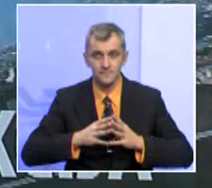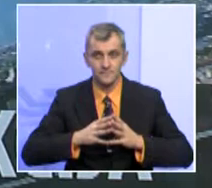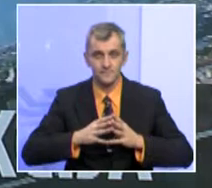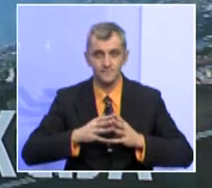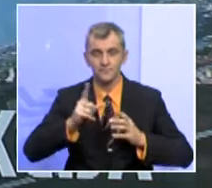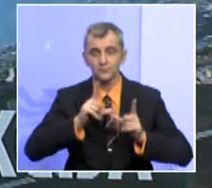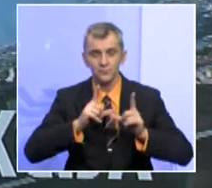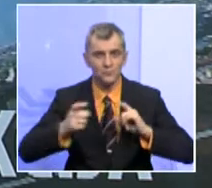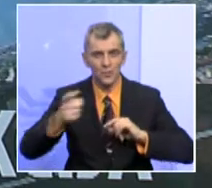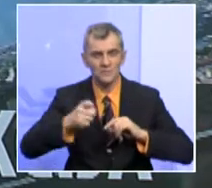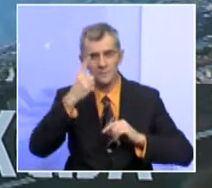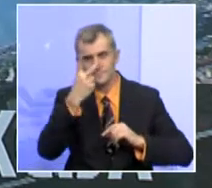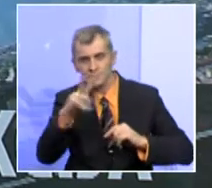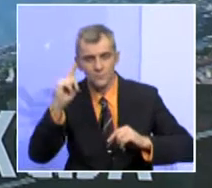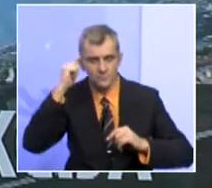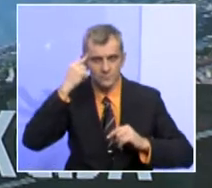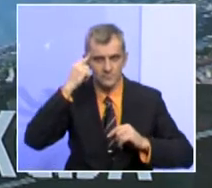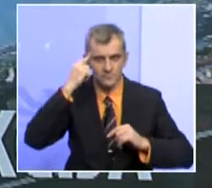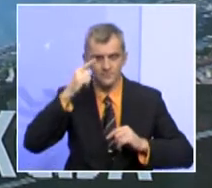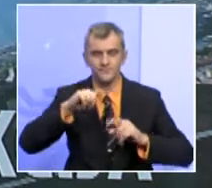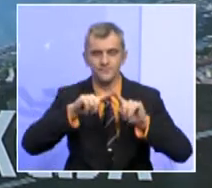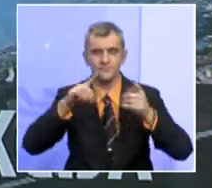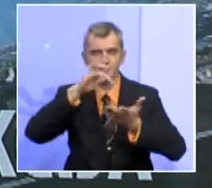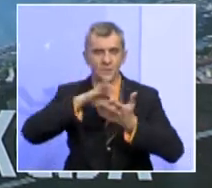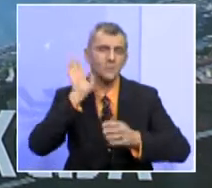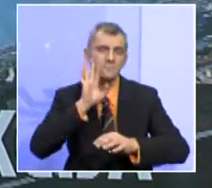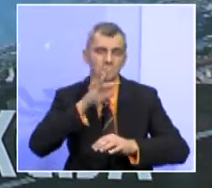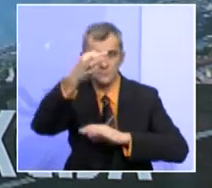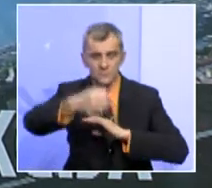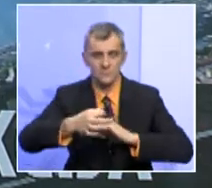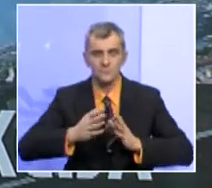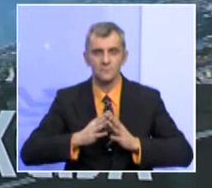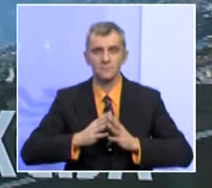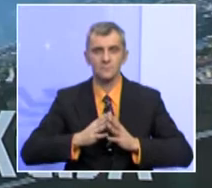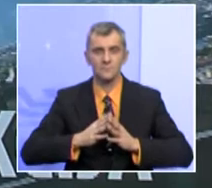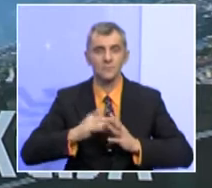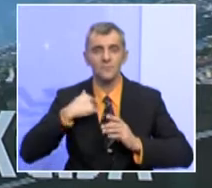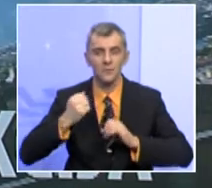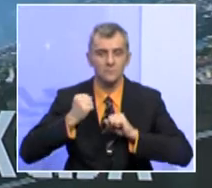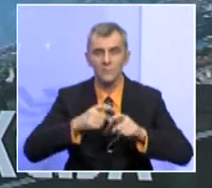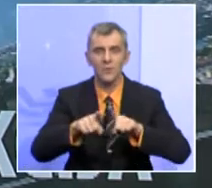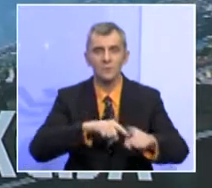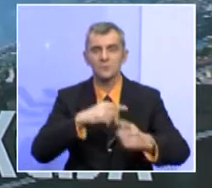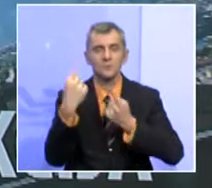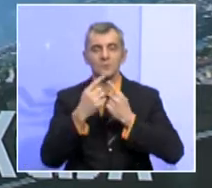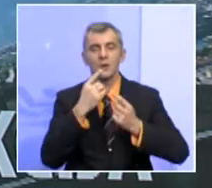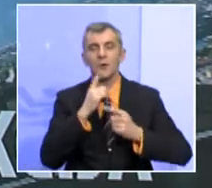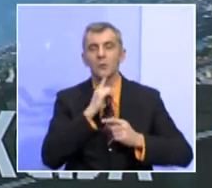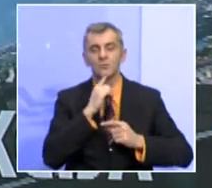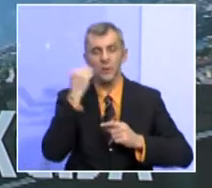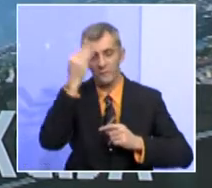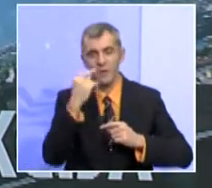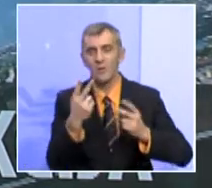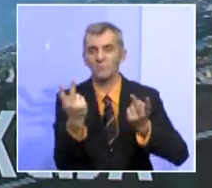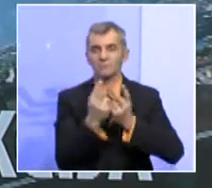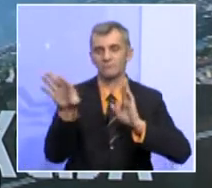organizacijskom, a i u drugom smislu u okviru Srednje Bosanskog kantona ili Srednje Bosanske županije, da ih dovedemo u istu poziciju koju su hrvati u Tuzlanskom